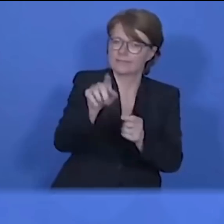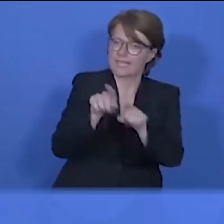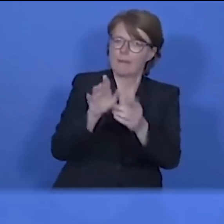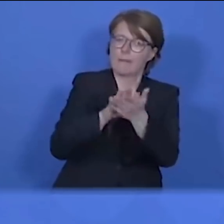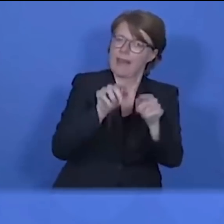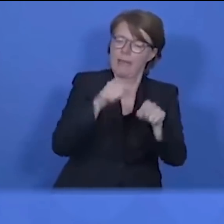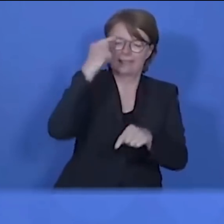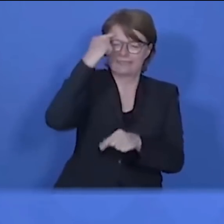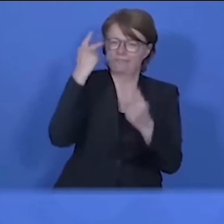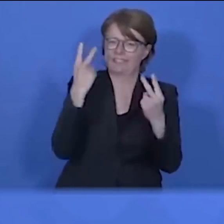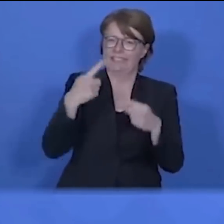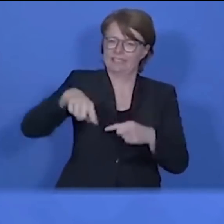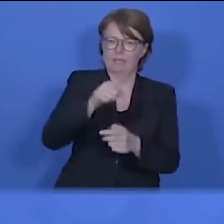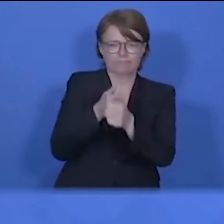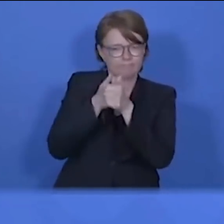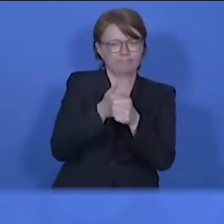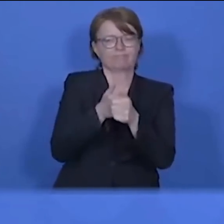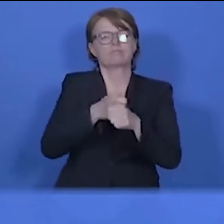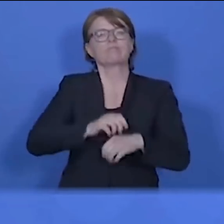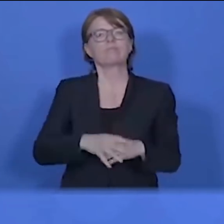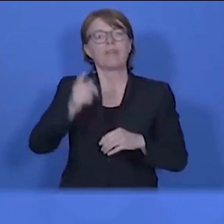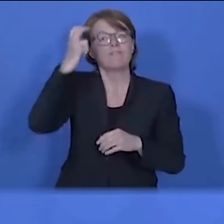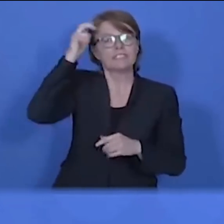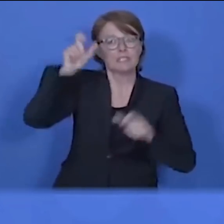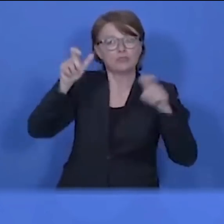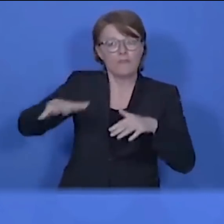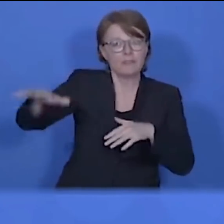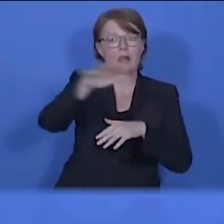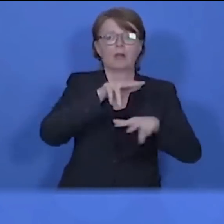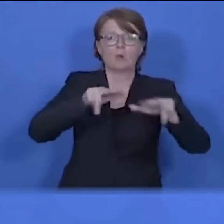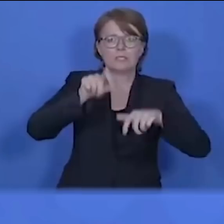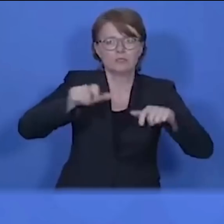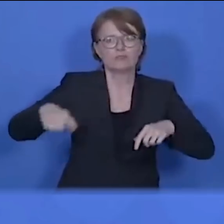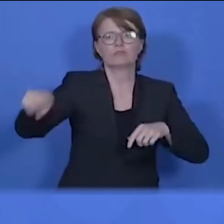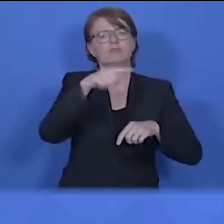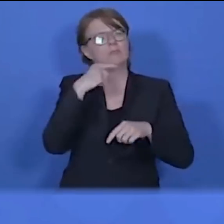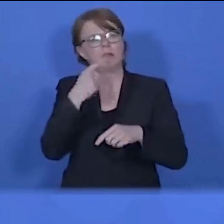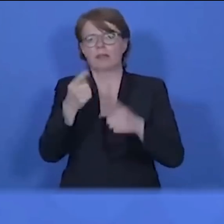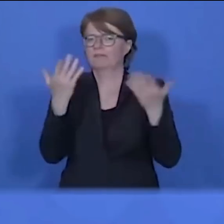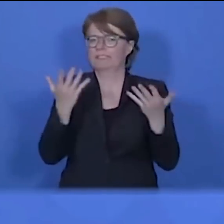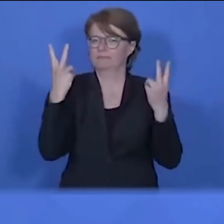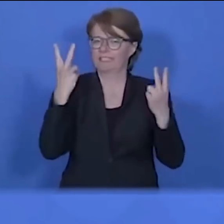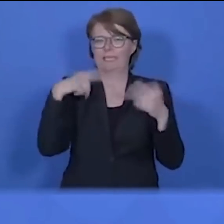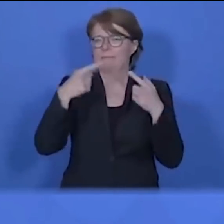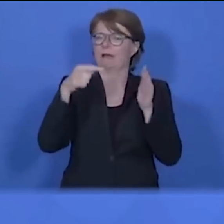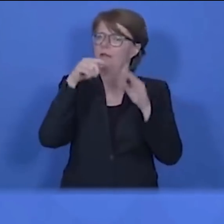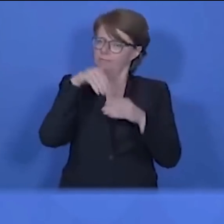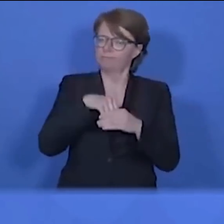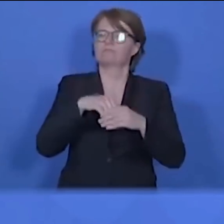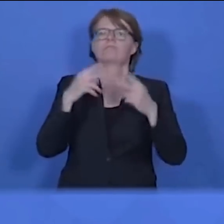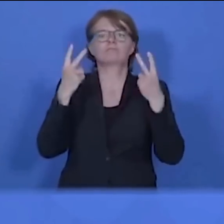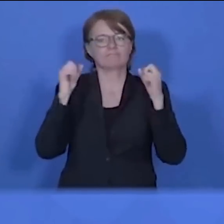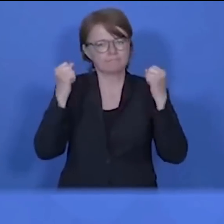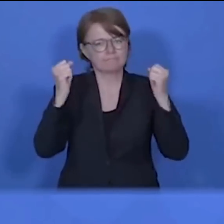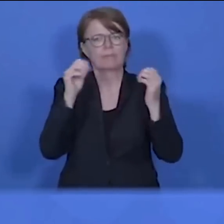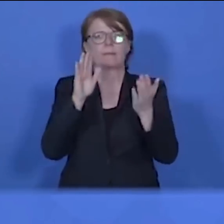Leitgedanke sein, zumal uns die Wissenschaftler der führenden Wissenschaftsorganisationen hier ja auch immer wieder sagen, dass